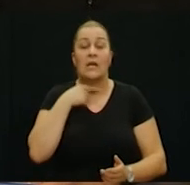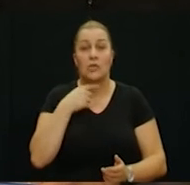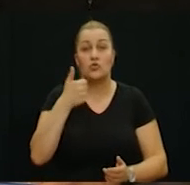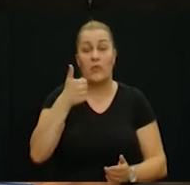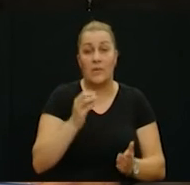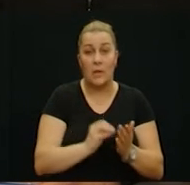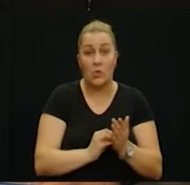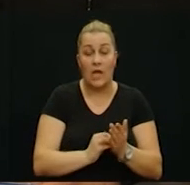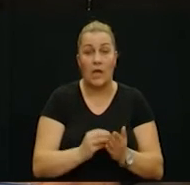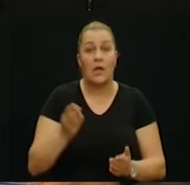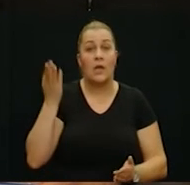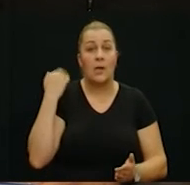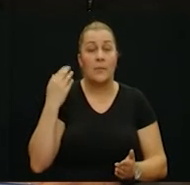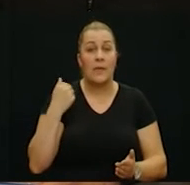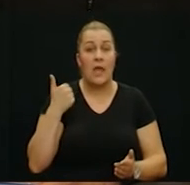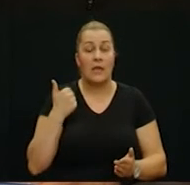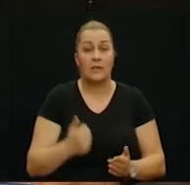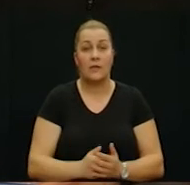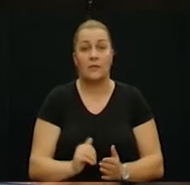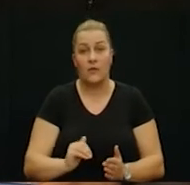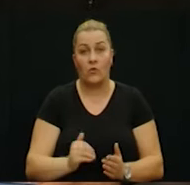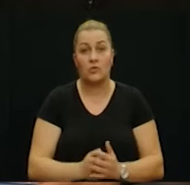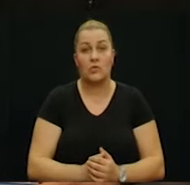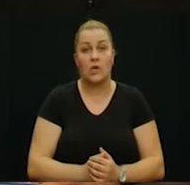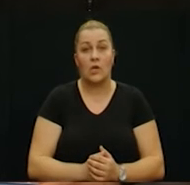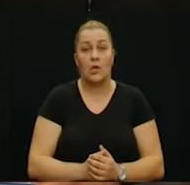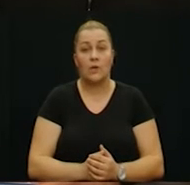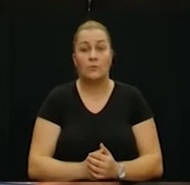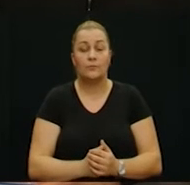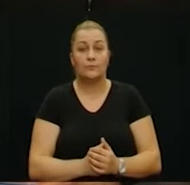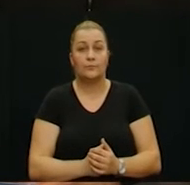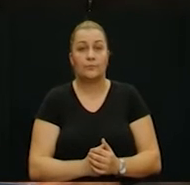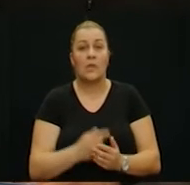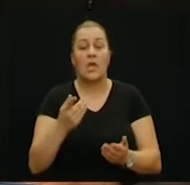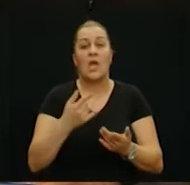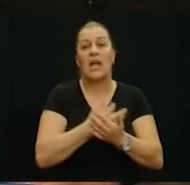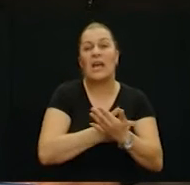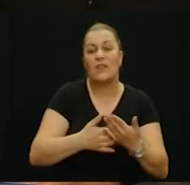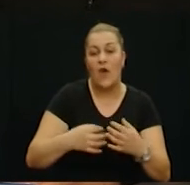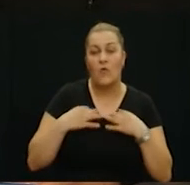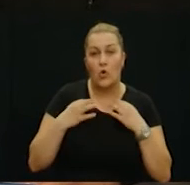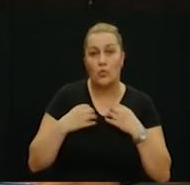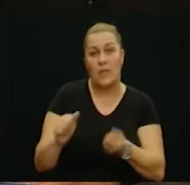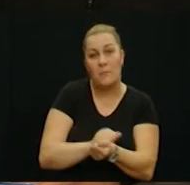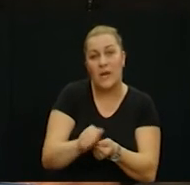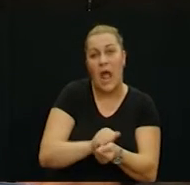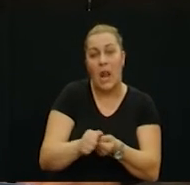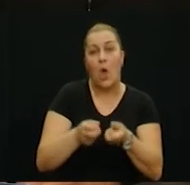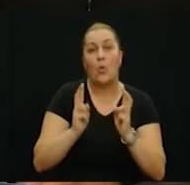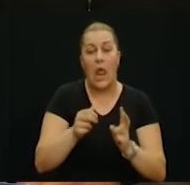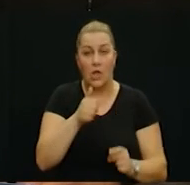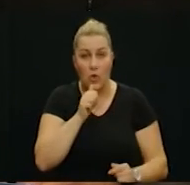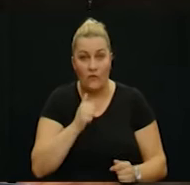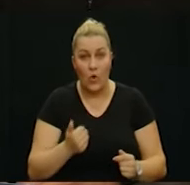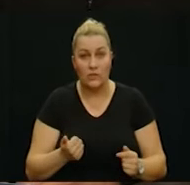podatak. Bila je jedna spremaljica koja je usput i prala ono krvovo rublje u hladnoj vodi